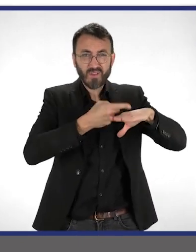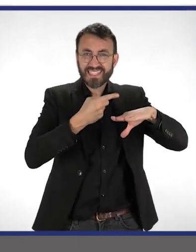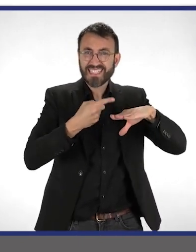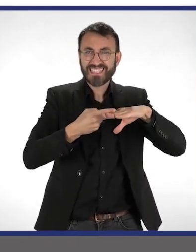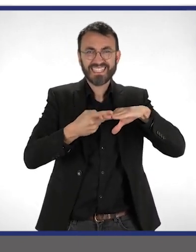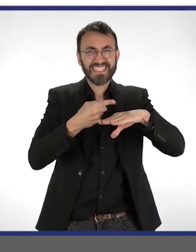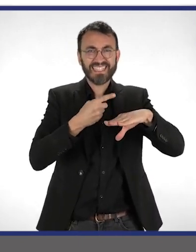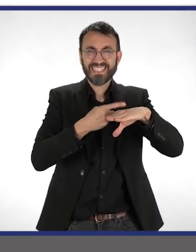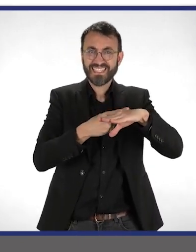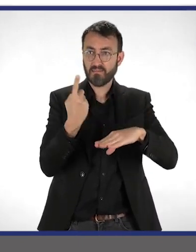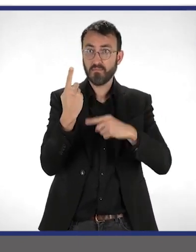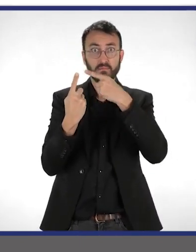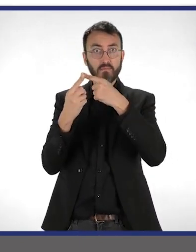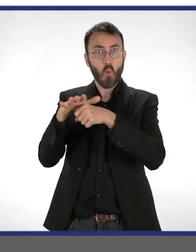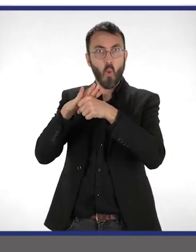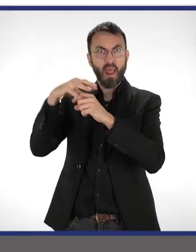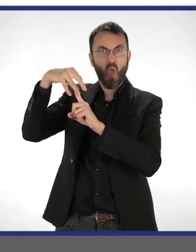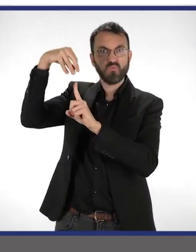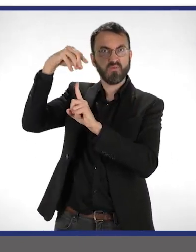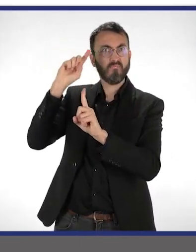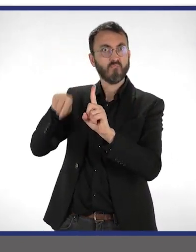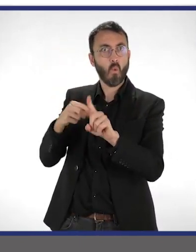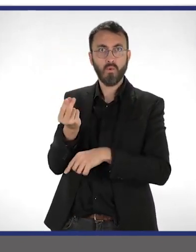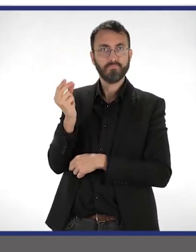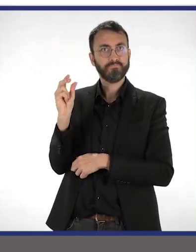jusqu'à ce que la partie striée soit complètement recouverte.